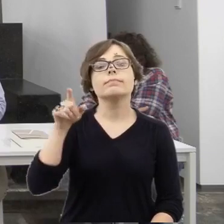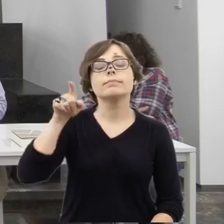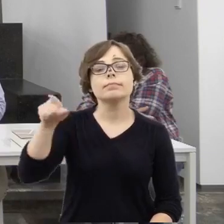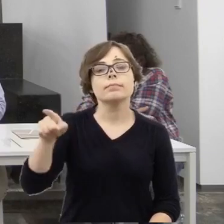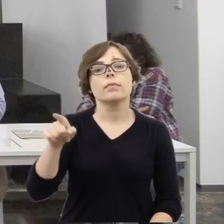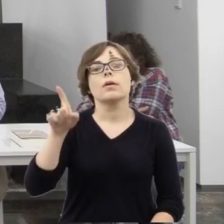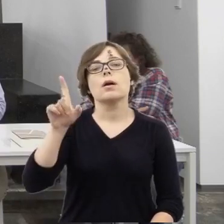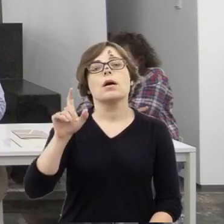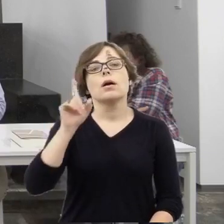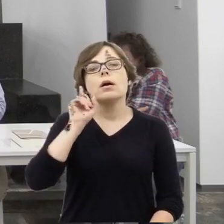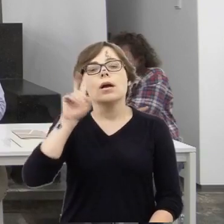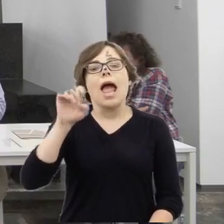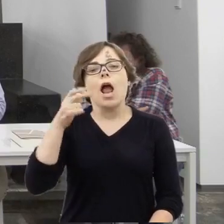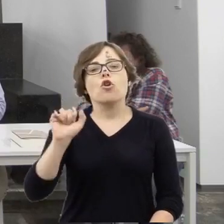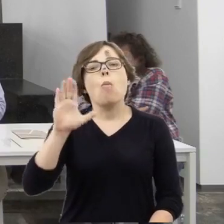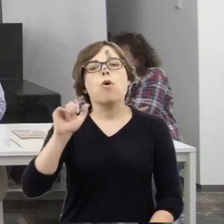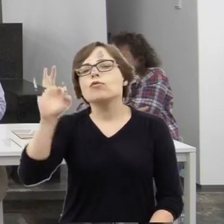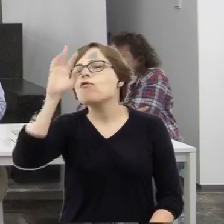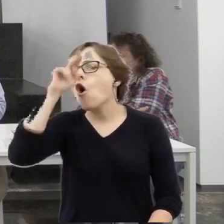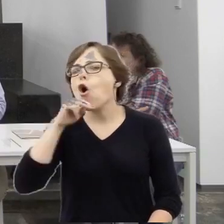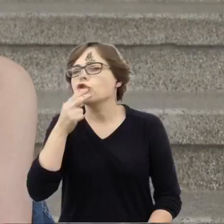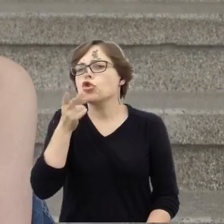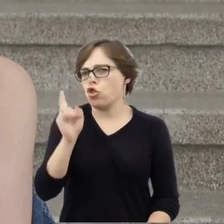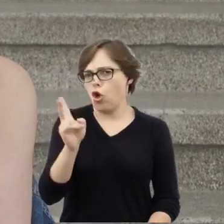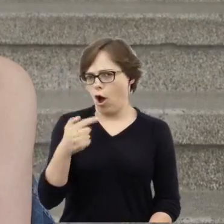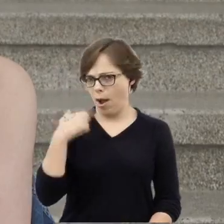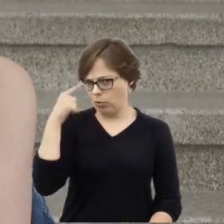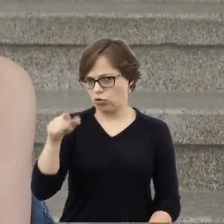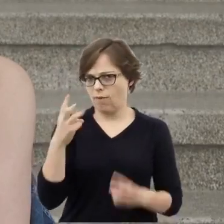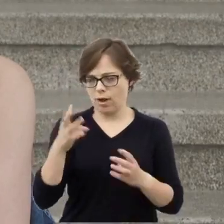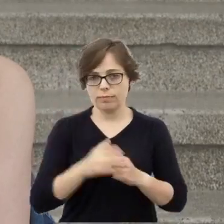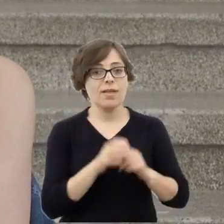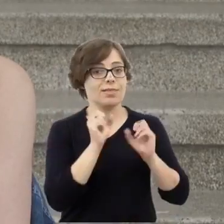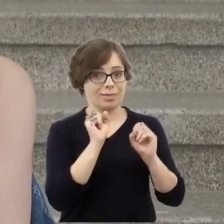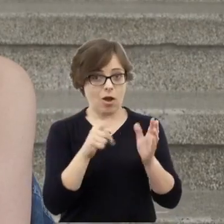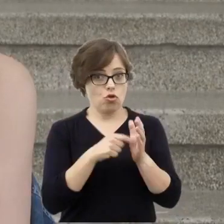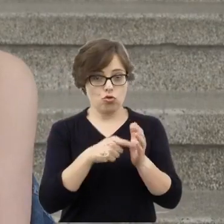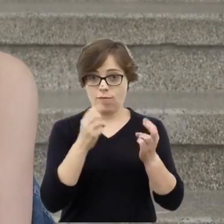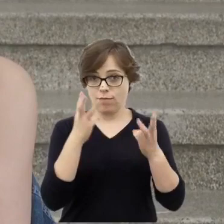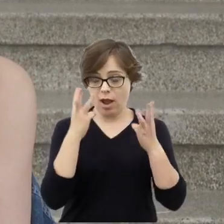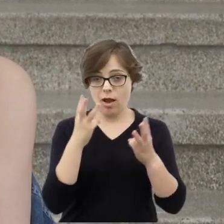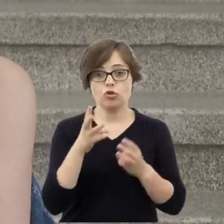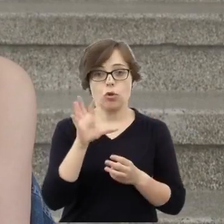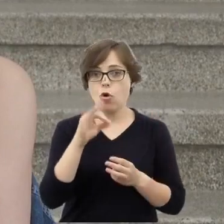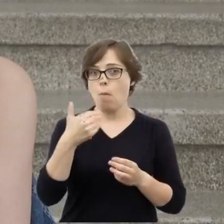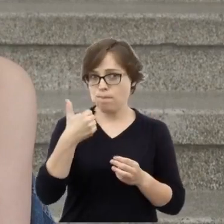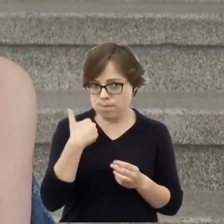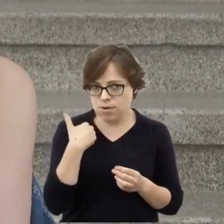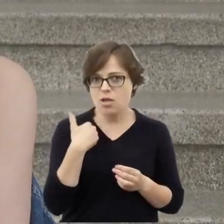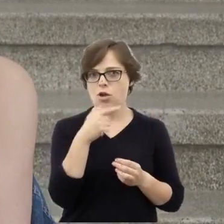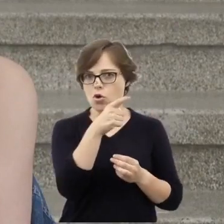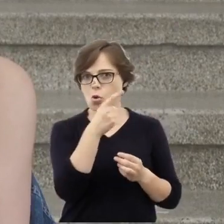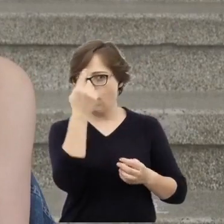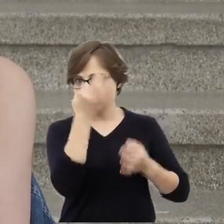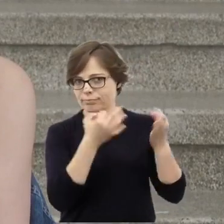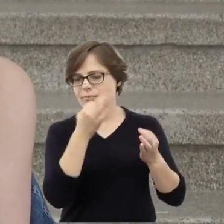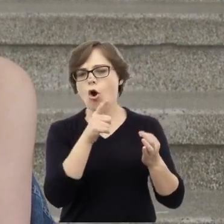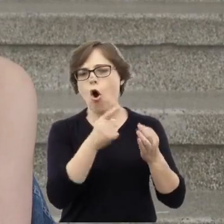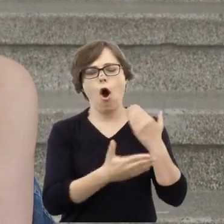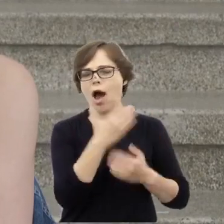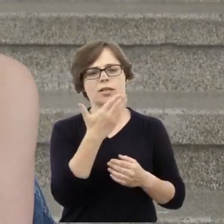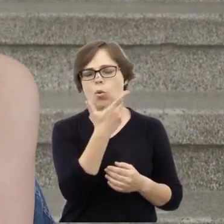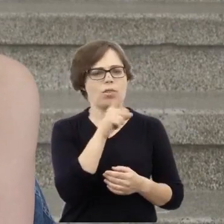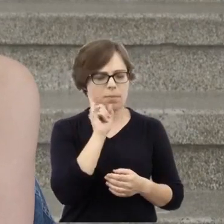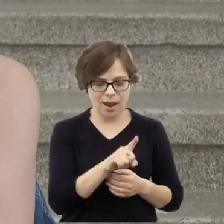ma duże znaczenie, ponieważ istniała hipoteza, ona została sfalsyfikowana, że był to informator